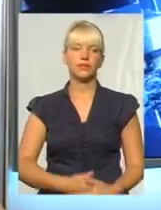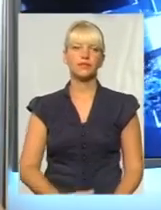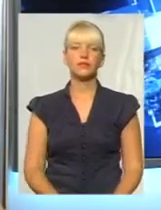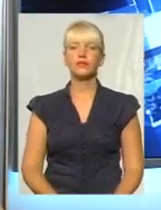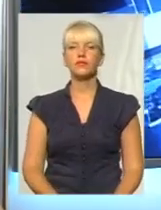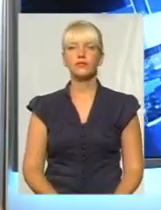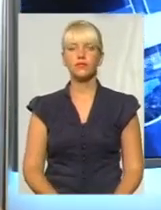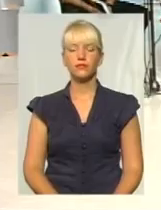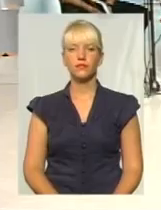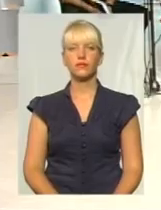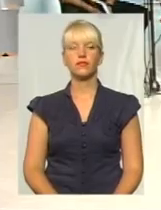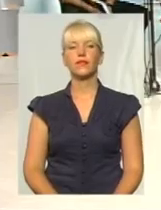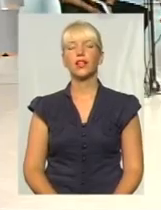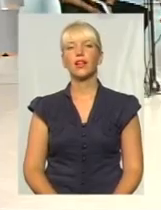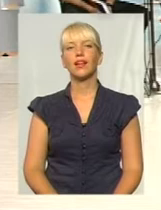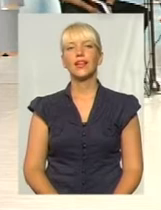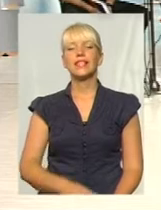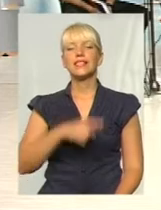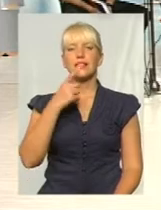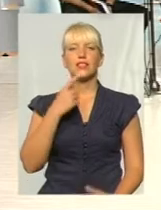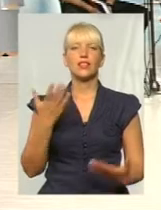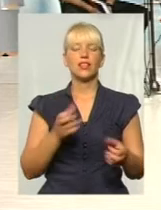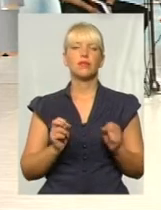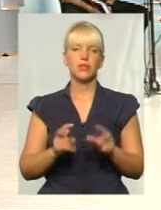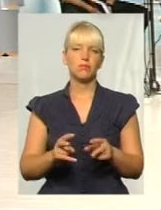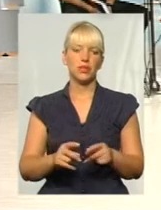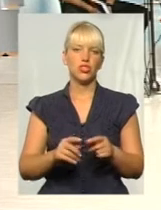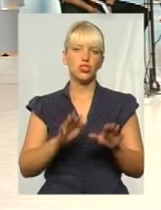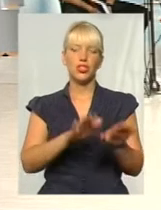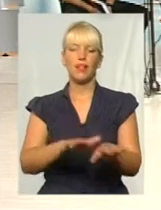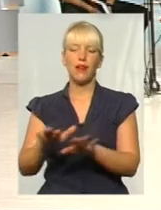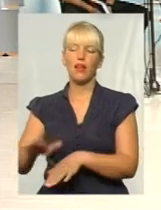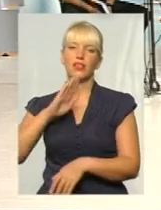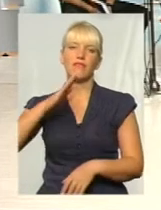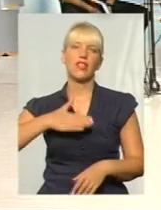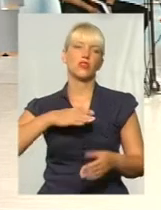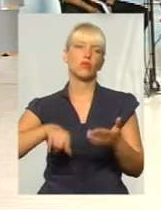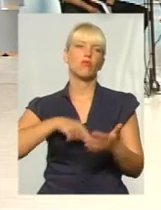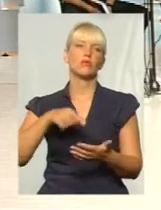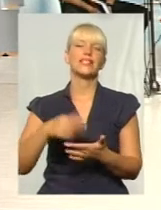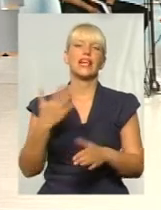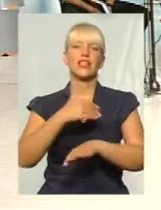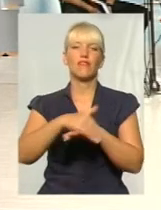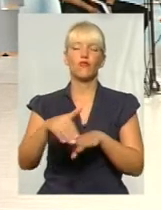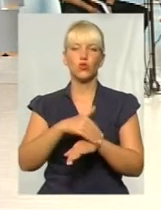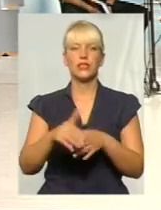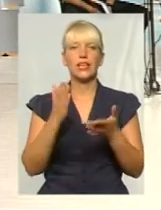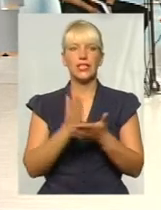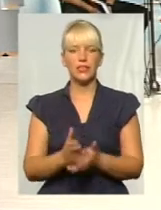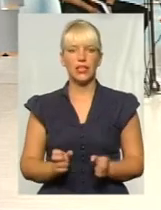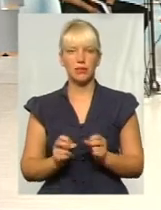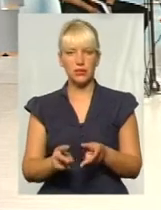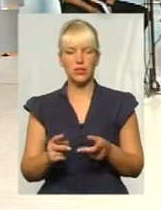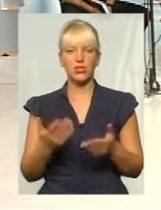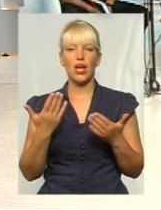Шановні велоактивісти, скажіть, які самі небезпечні ділянки в нашому місті, які вулиці є, в яких ви